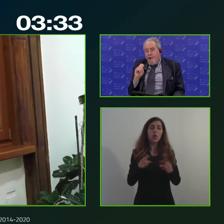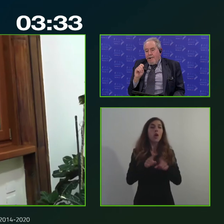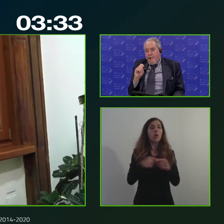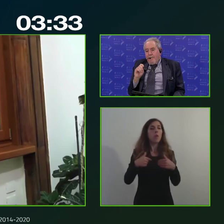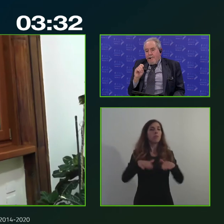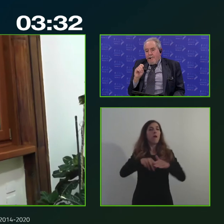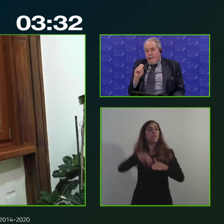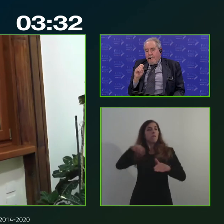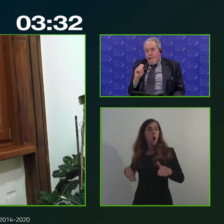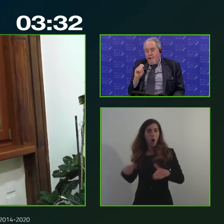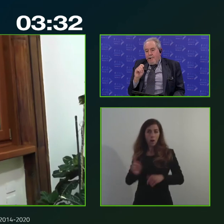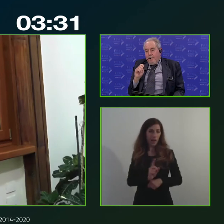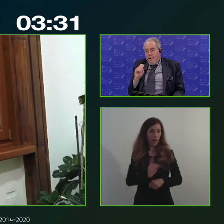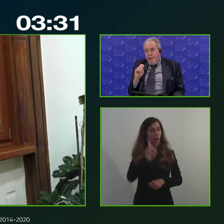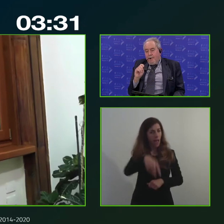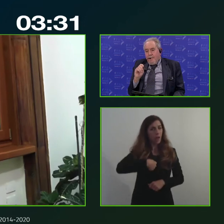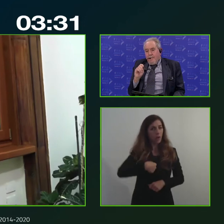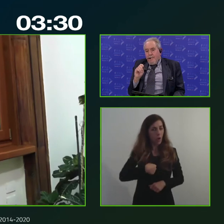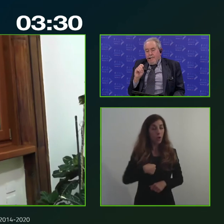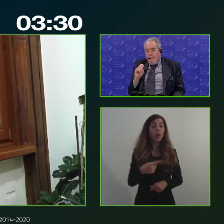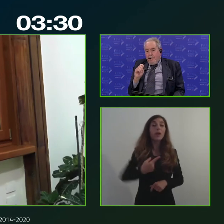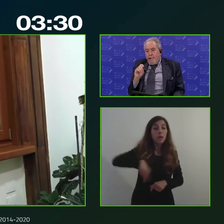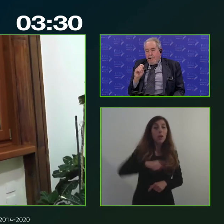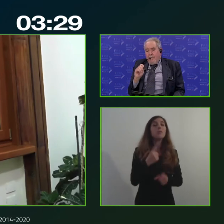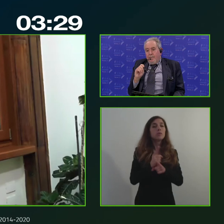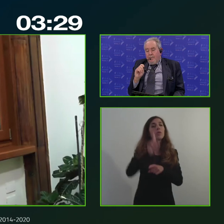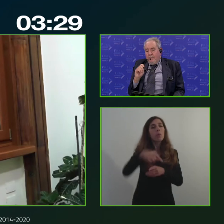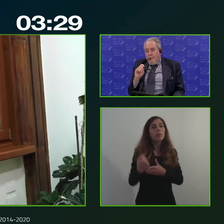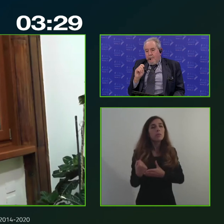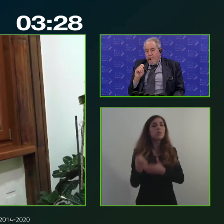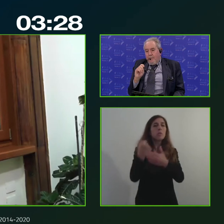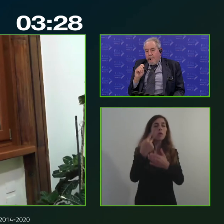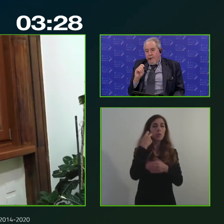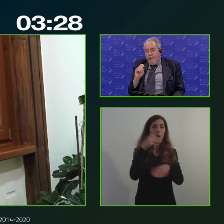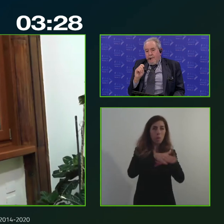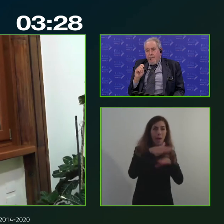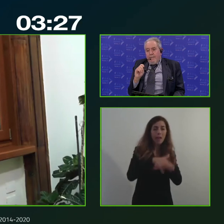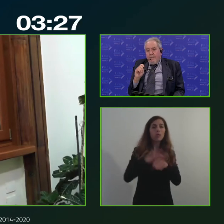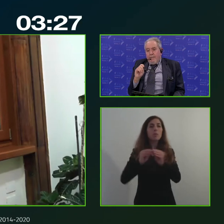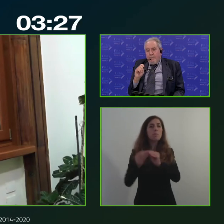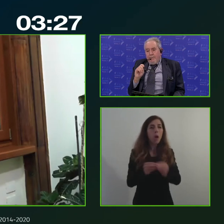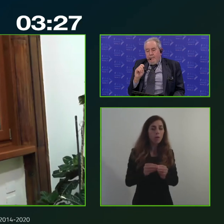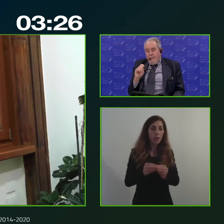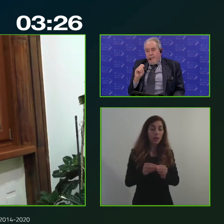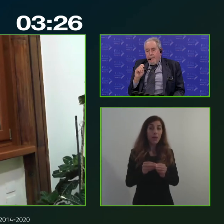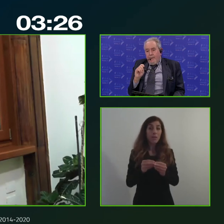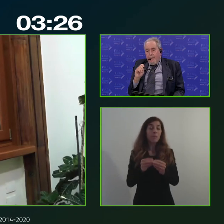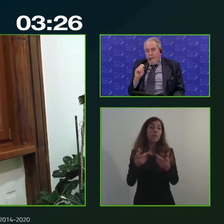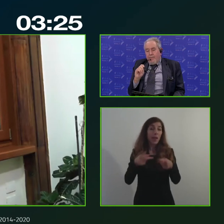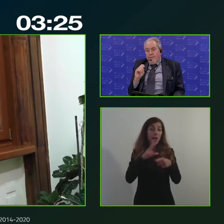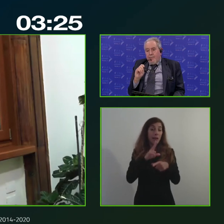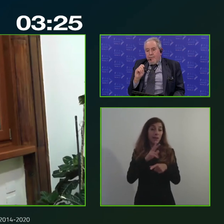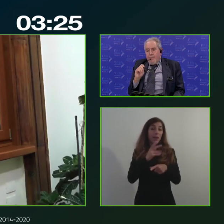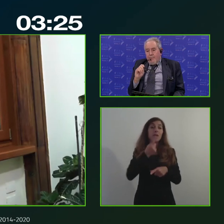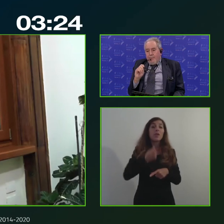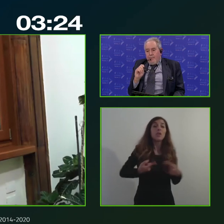probabilmente hanno bisogno di un forte supporto soprattutto sui metodi sulle modalità infatti diciamo che fondamentalmente quelli che sono